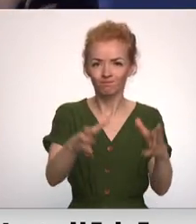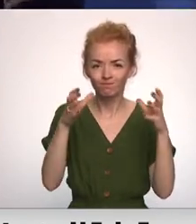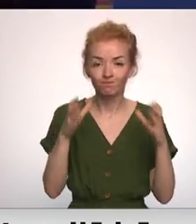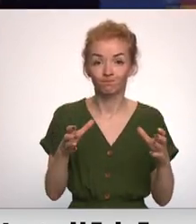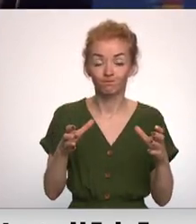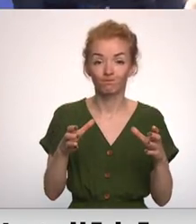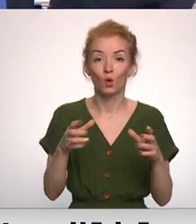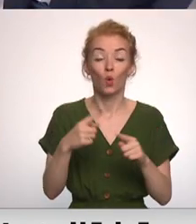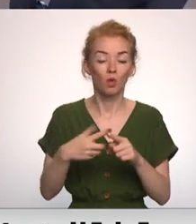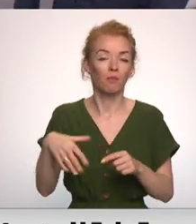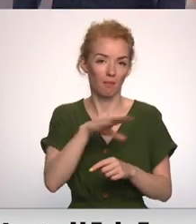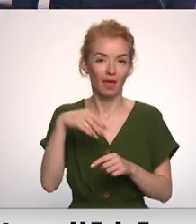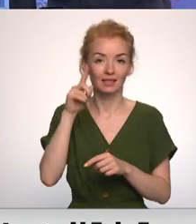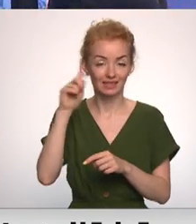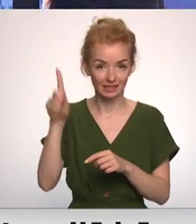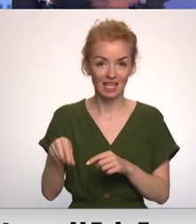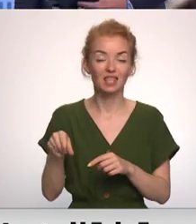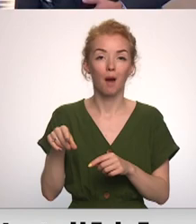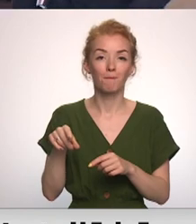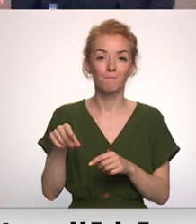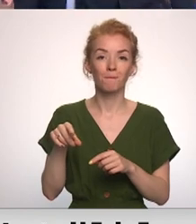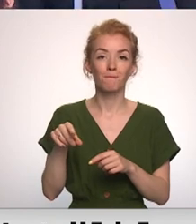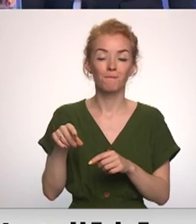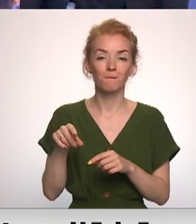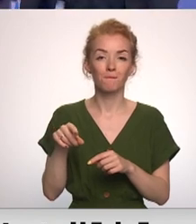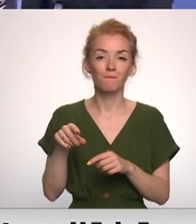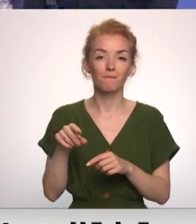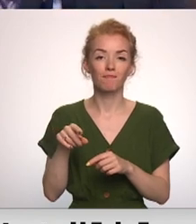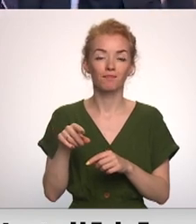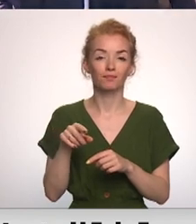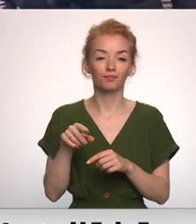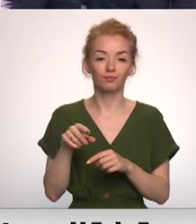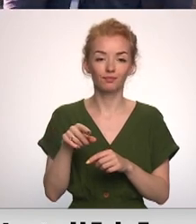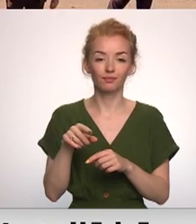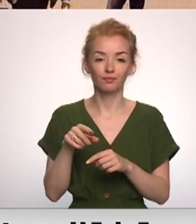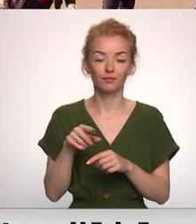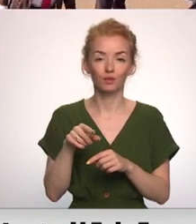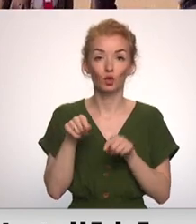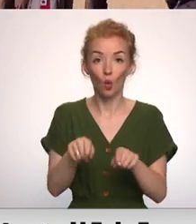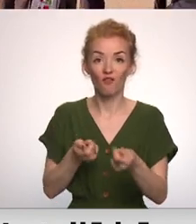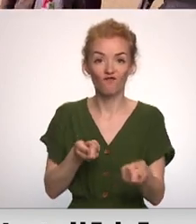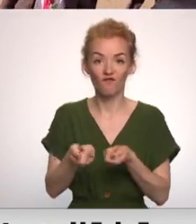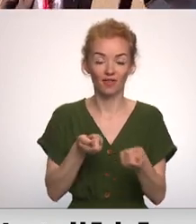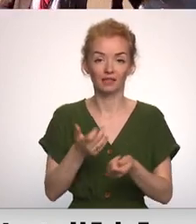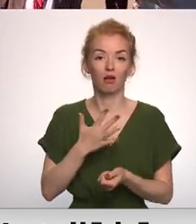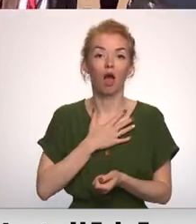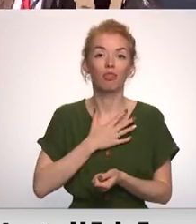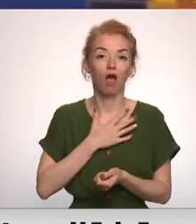Un mēs zinām, ka mūsu gadījumā to ir vadījis Kanāda,